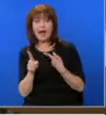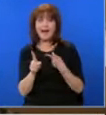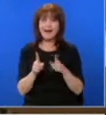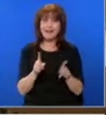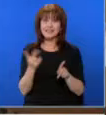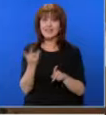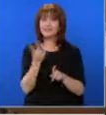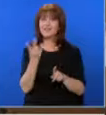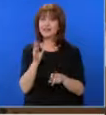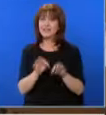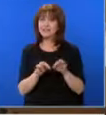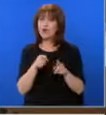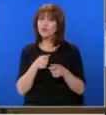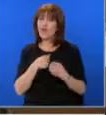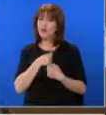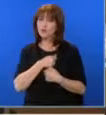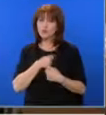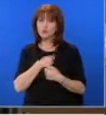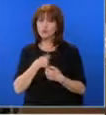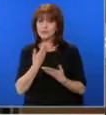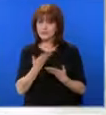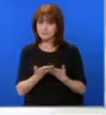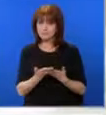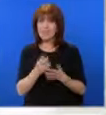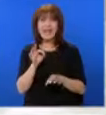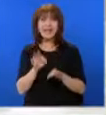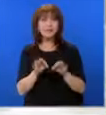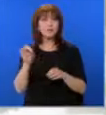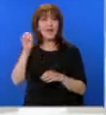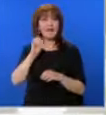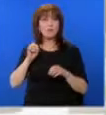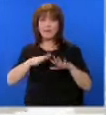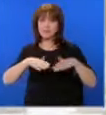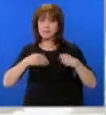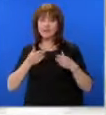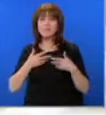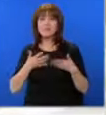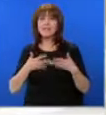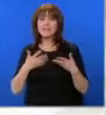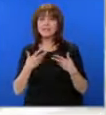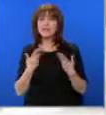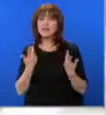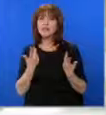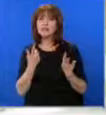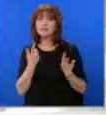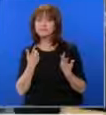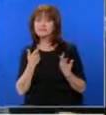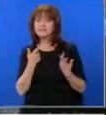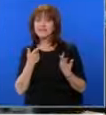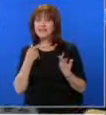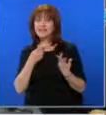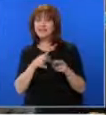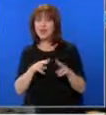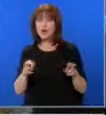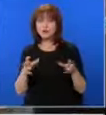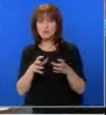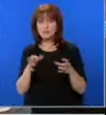избора и това създава трудности пред изборната администрация. В изборите за Европейски парламент има изискване за уседналост. В тези за народно